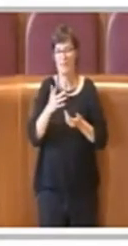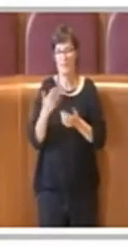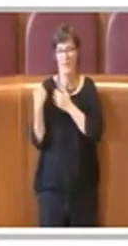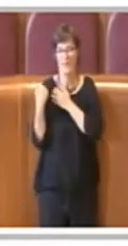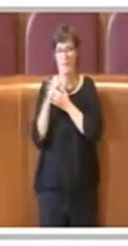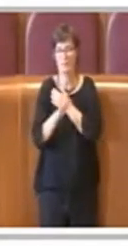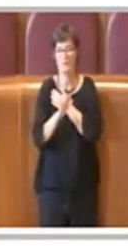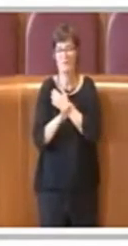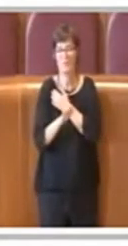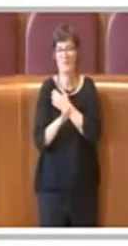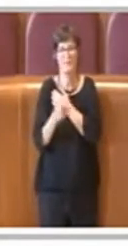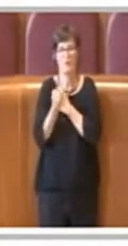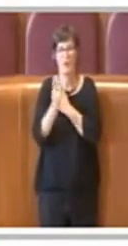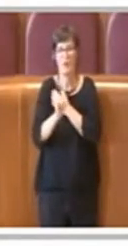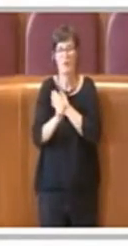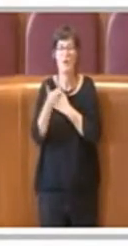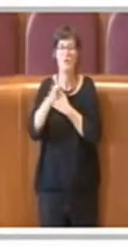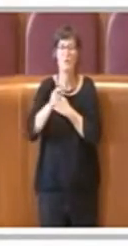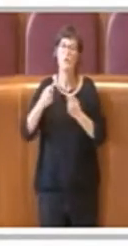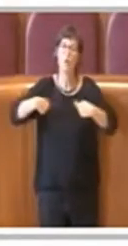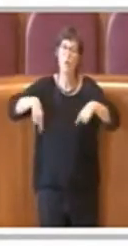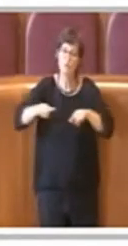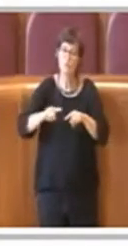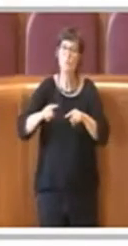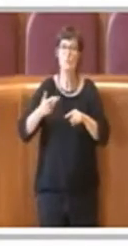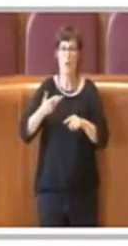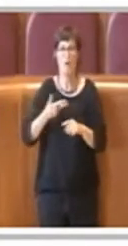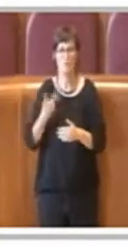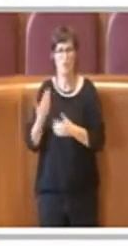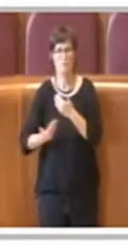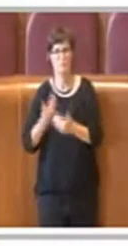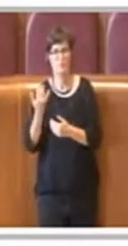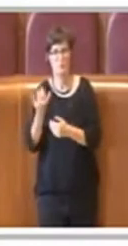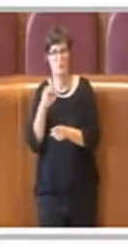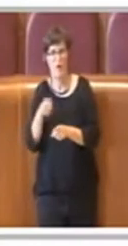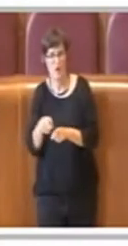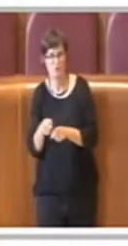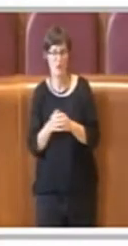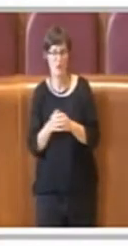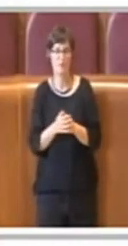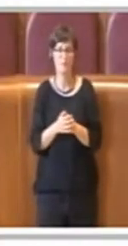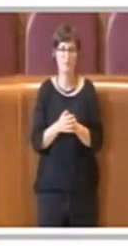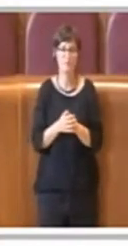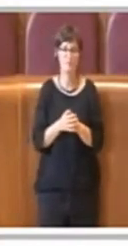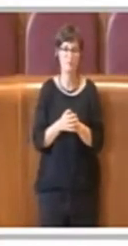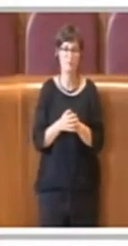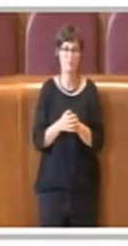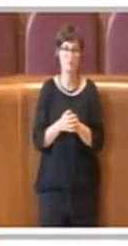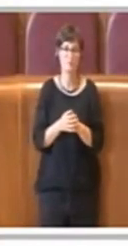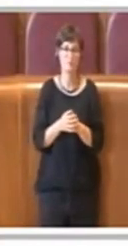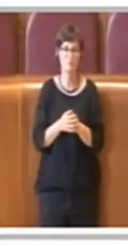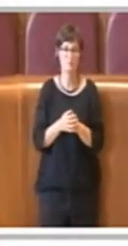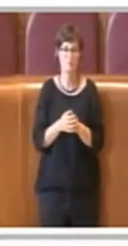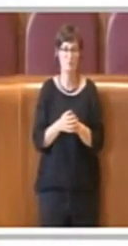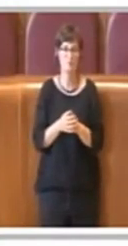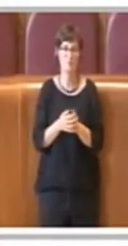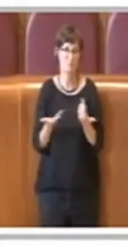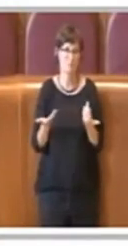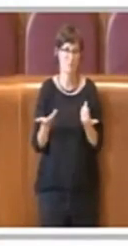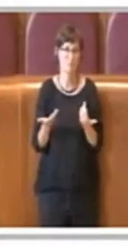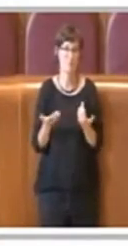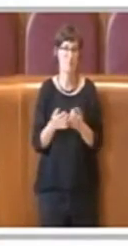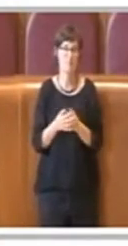più fluidi, delle tempistiche non così stringenti e quindi anche ben definite come per le commissioni